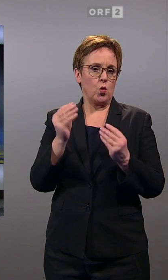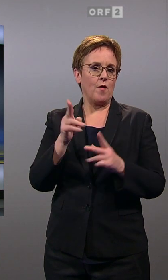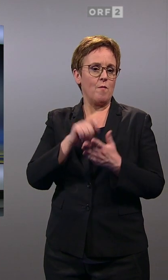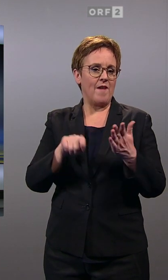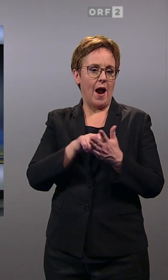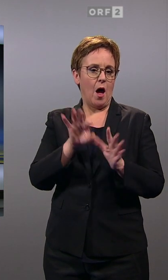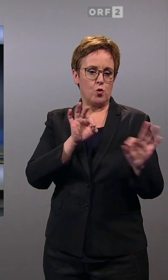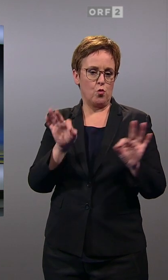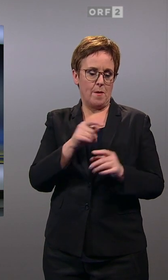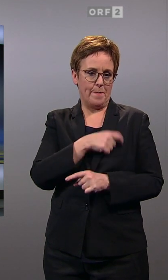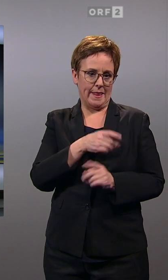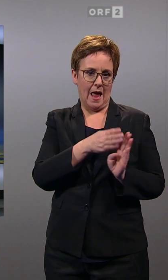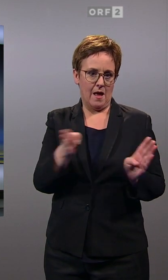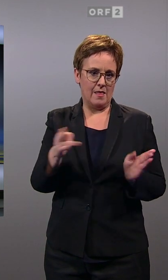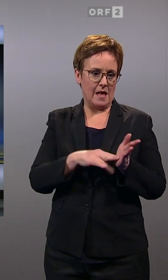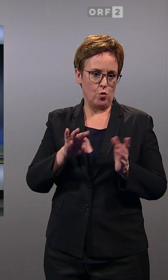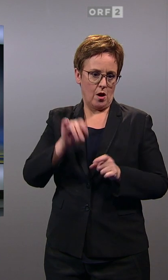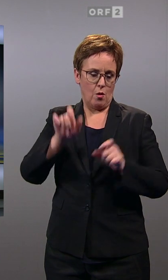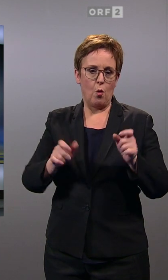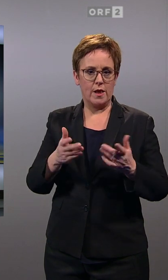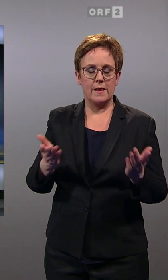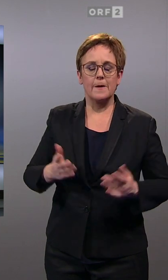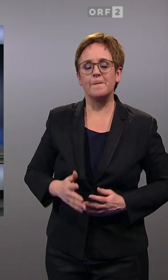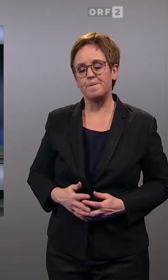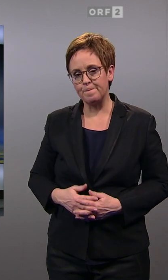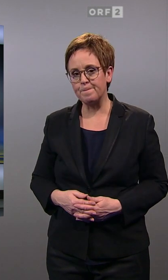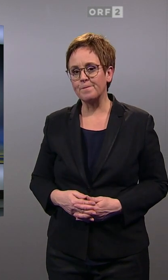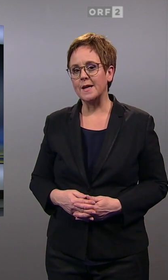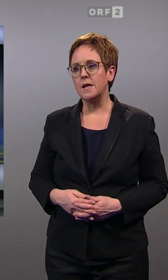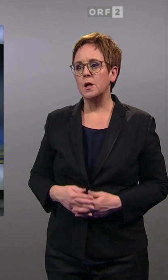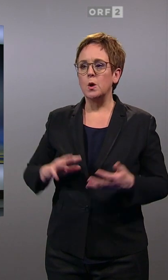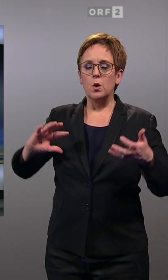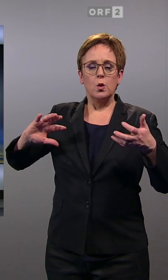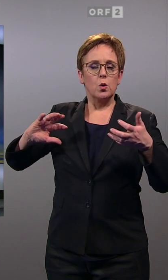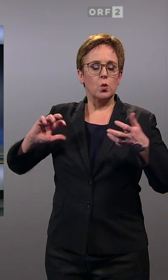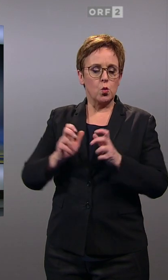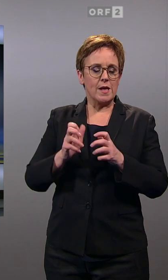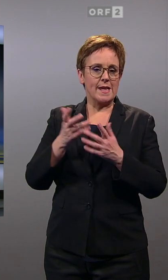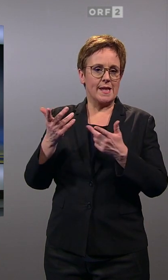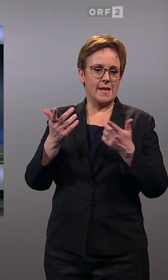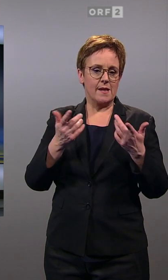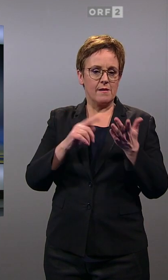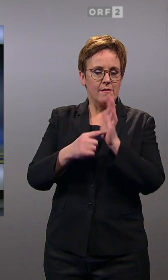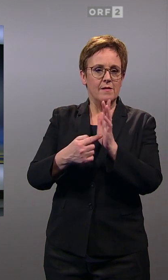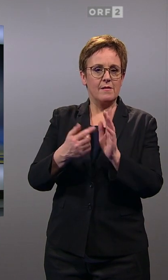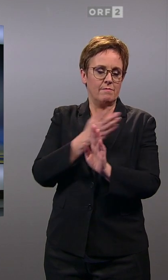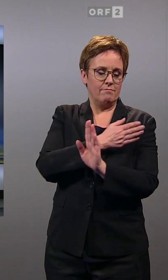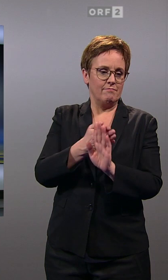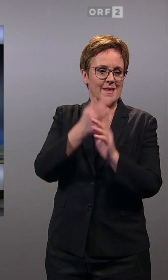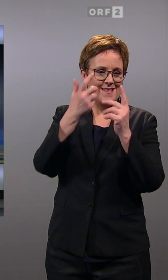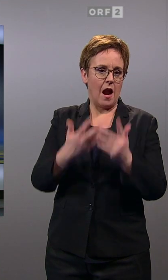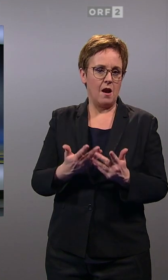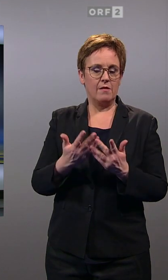Wahlentscheidung der Niederösterreicherinnen und Niederösterreicher heute ausmachen. Soweit also ein kurzes Nachliefern dieser ganz konkreten